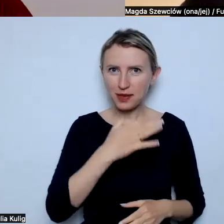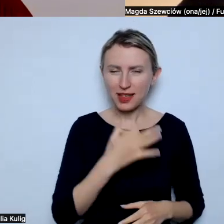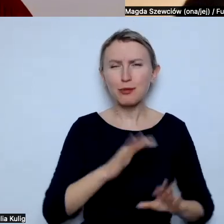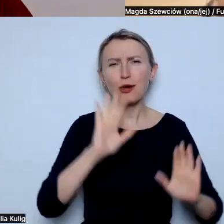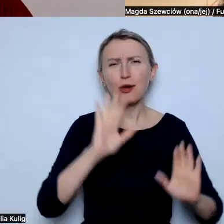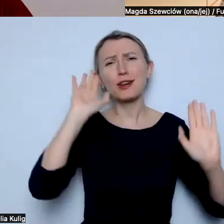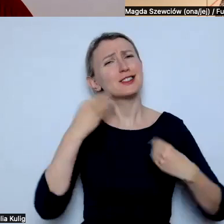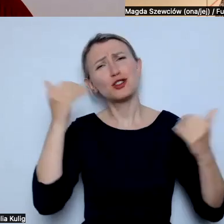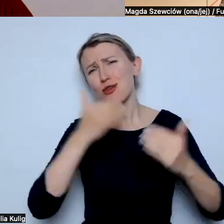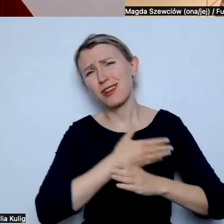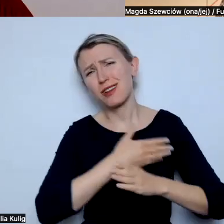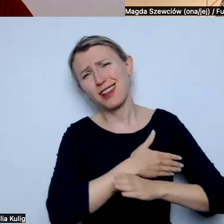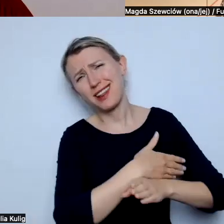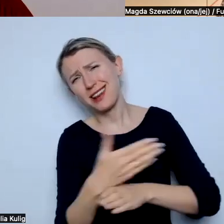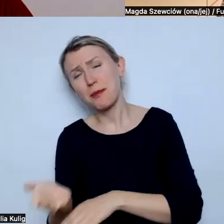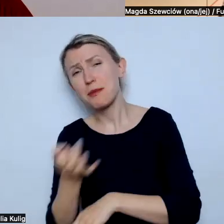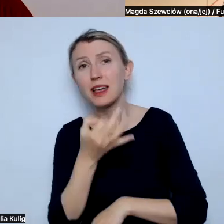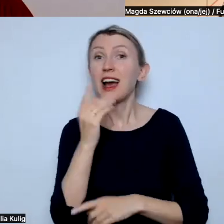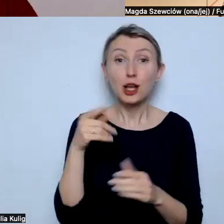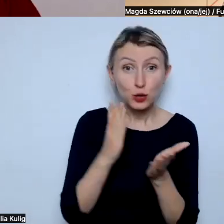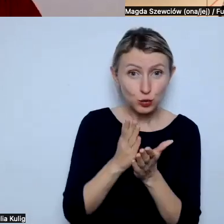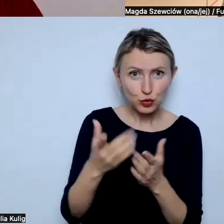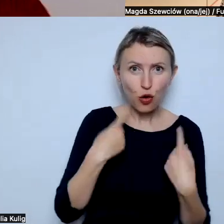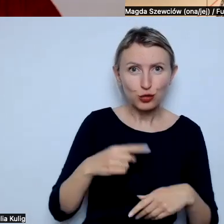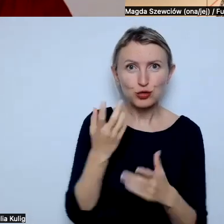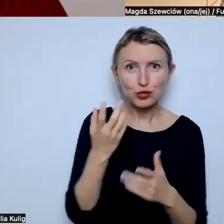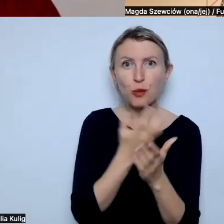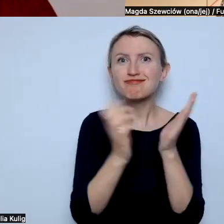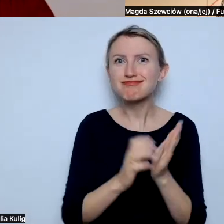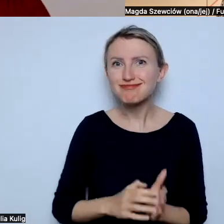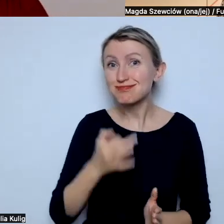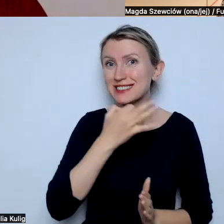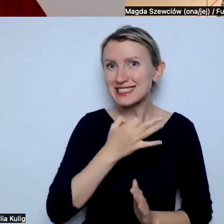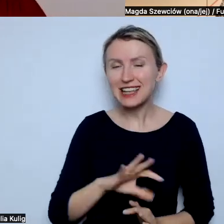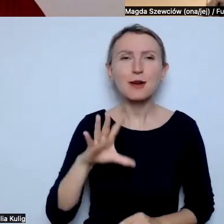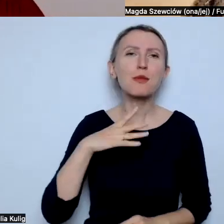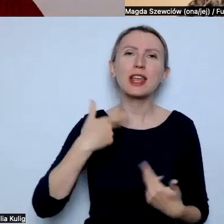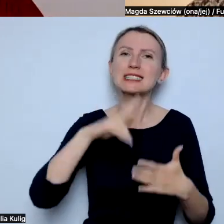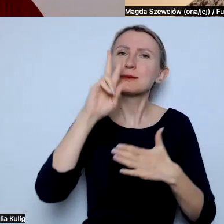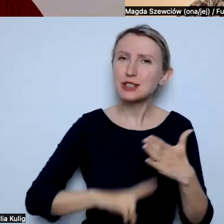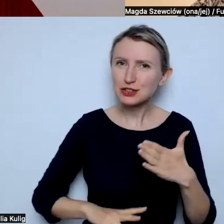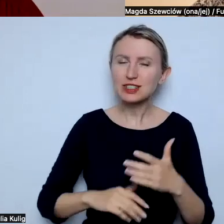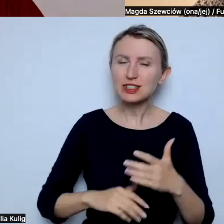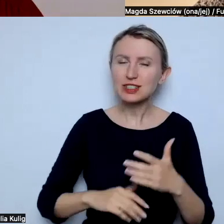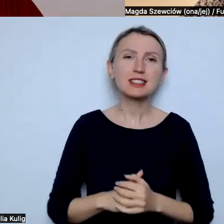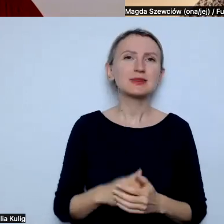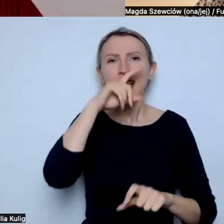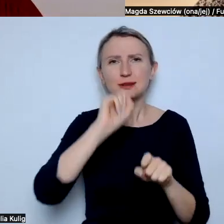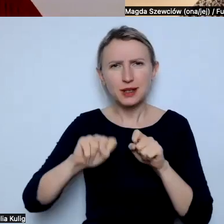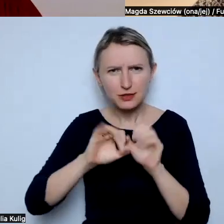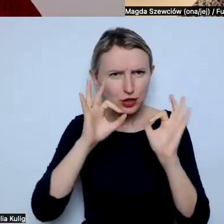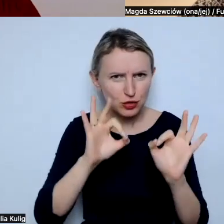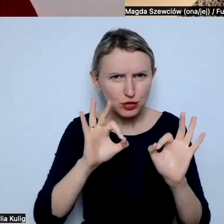ciągnęła. Ale już mamy kilka pytań od osób uczestniczących. Fajnie. Więc ja bym je przeczytała. I teraz jeszcze sprawdzę, czy ja patrzę na dobry